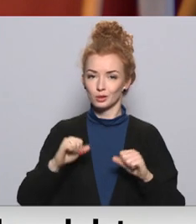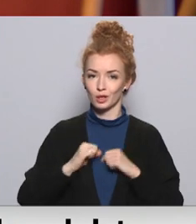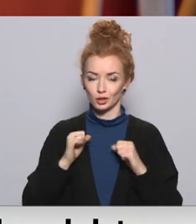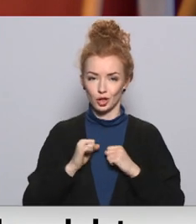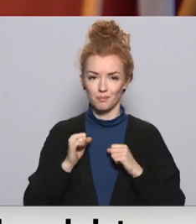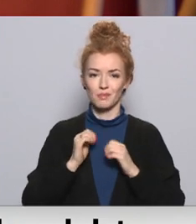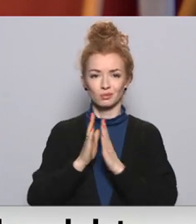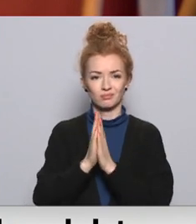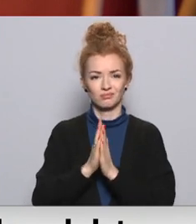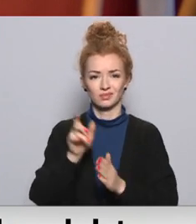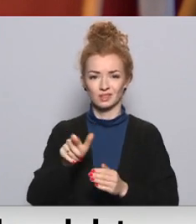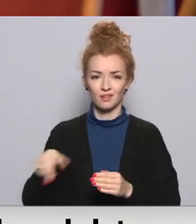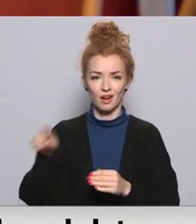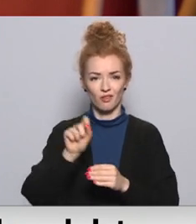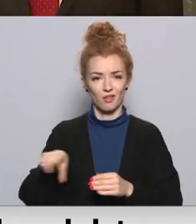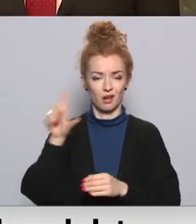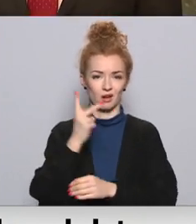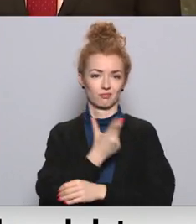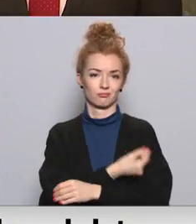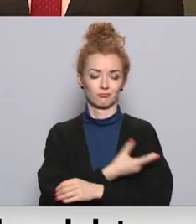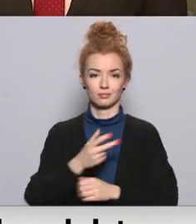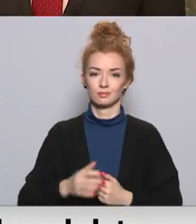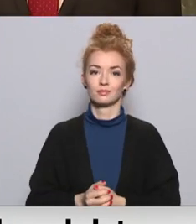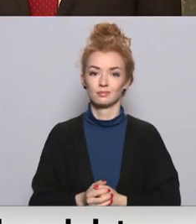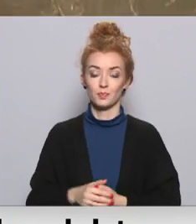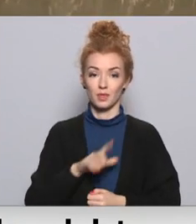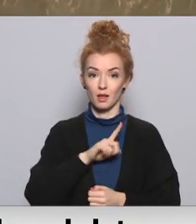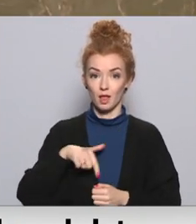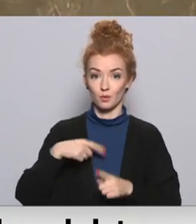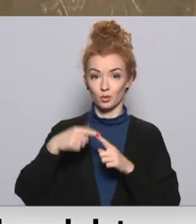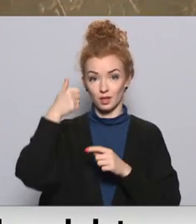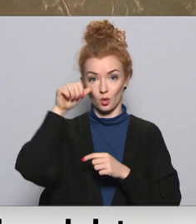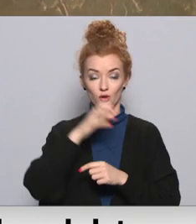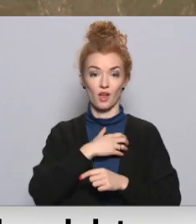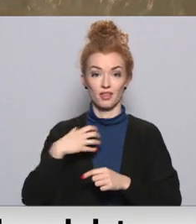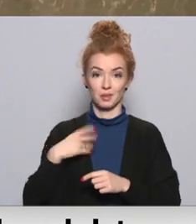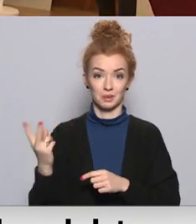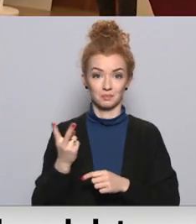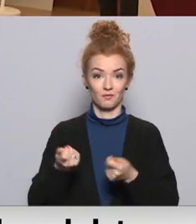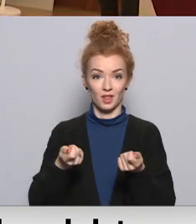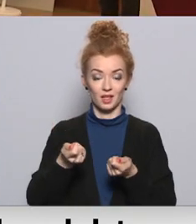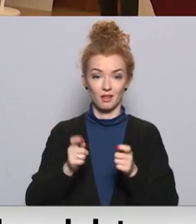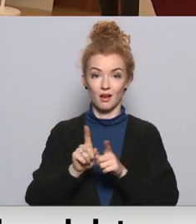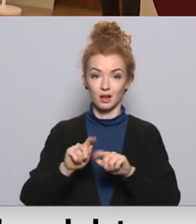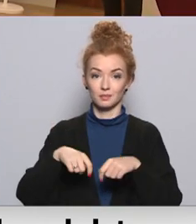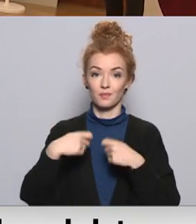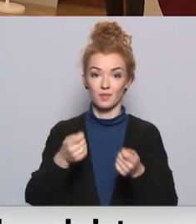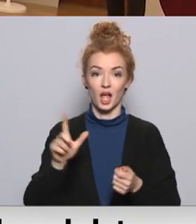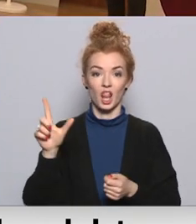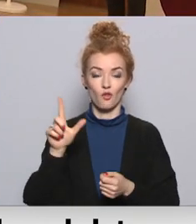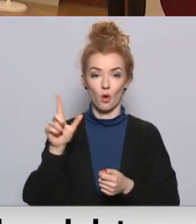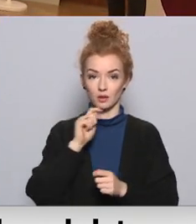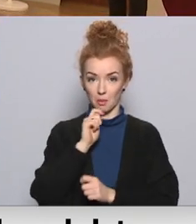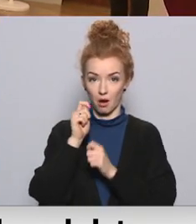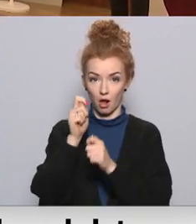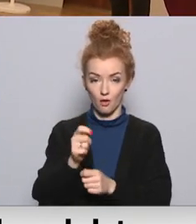pārliecināt vairāk cilvēku vakcinēties. Latvijas un Igaunijas valdību vadītāji pasniedz arī Livonijas balvu, kas